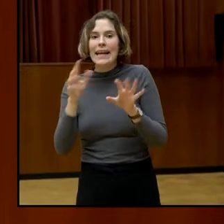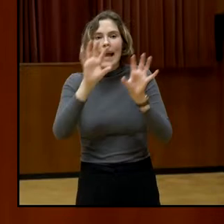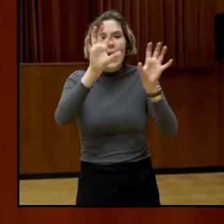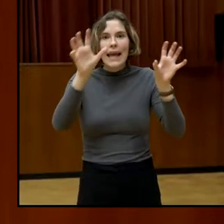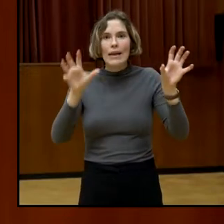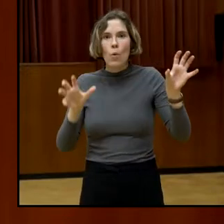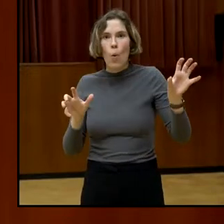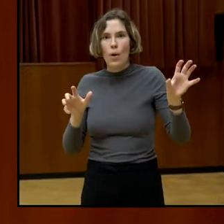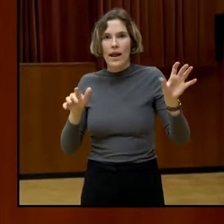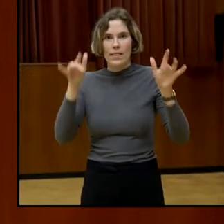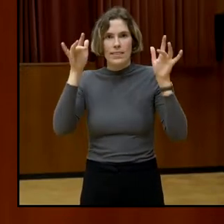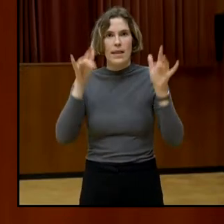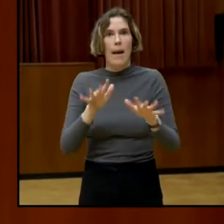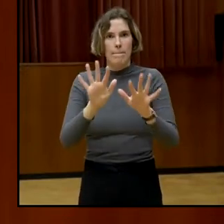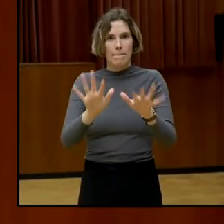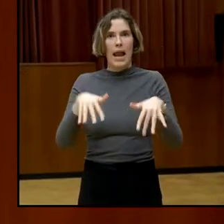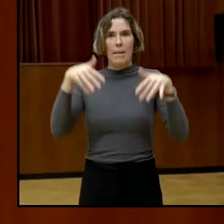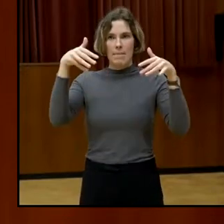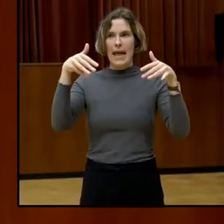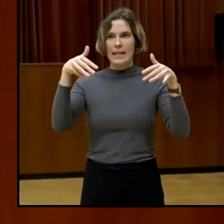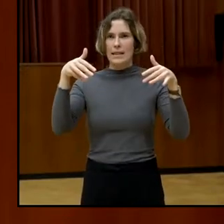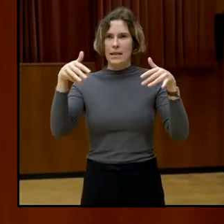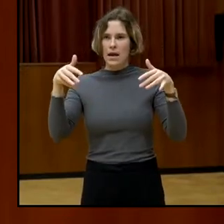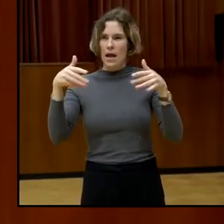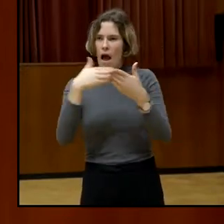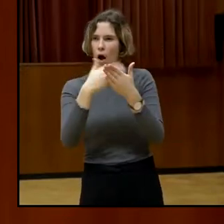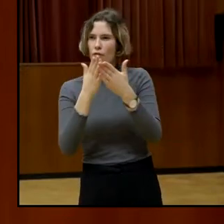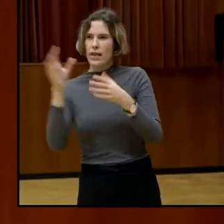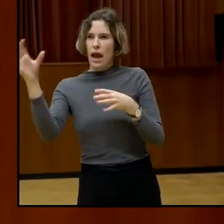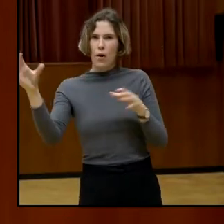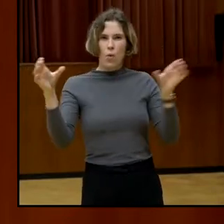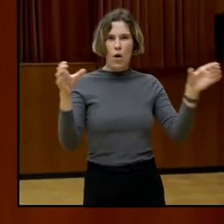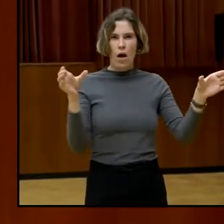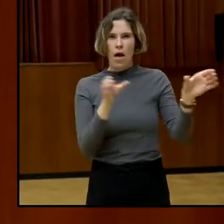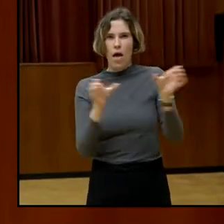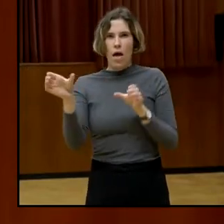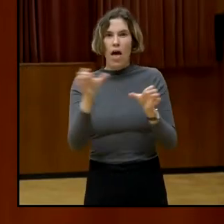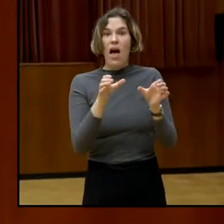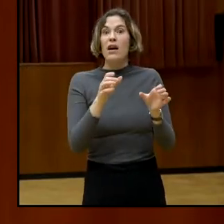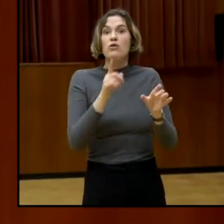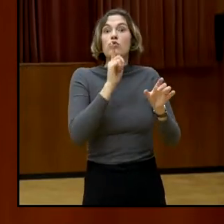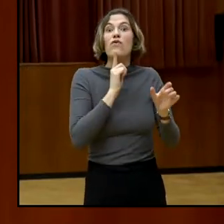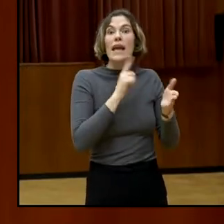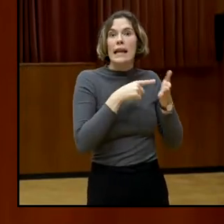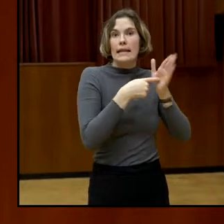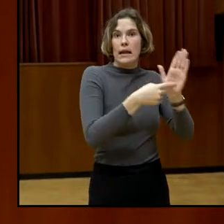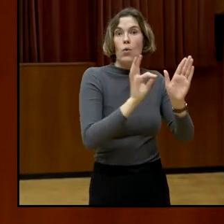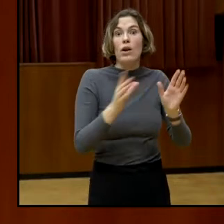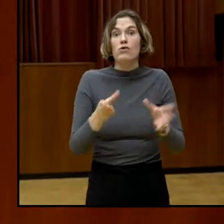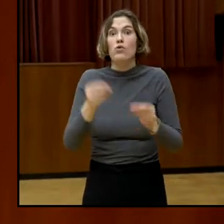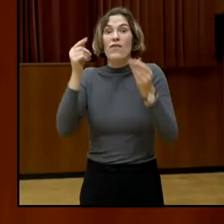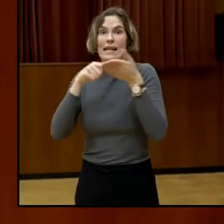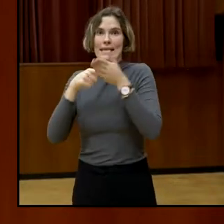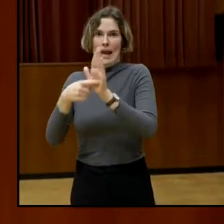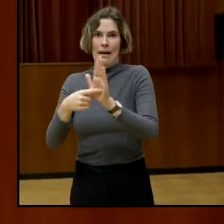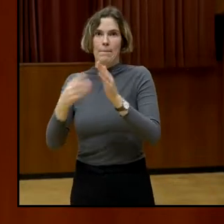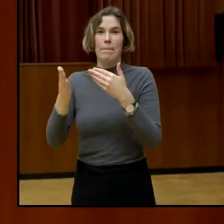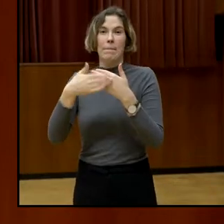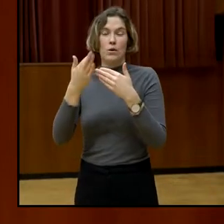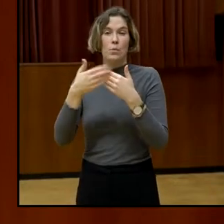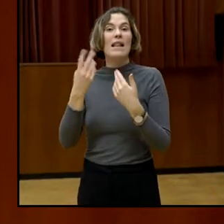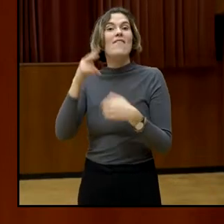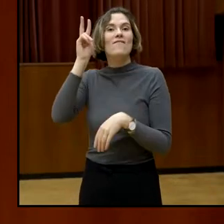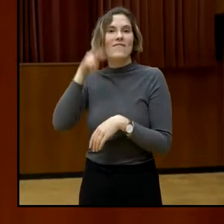überrepräsentiert. Konkretes Beispiel Wien, Niederösterreich. In Wien leben zwar 264